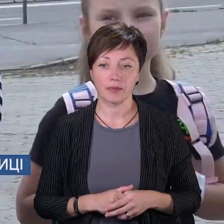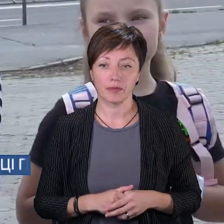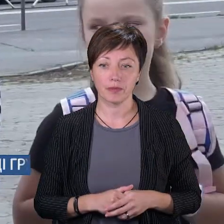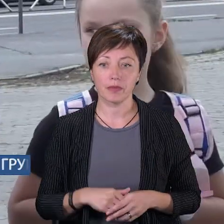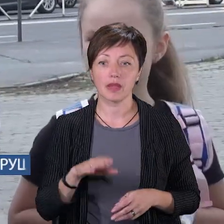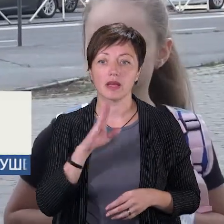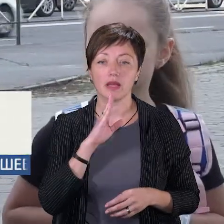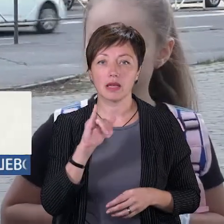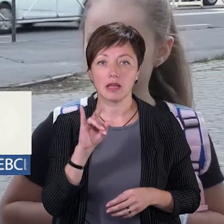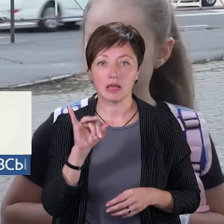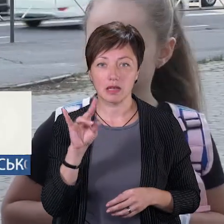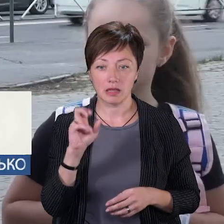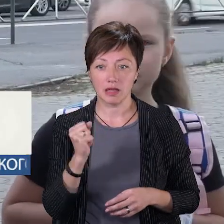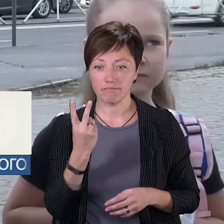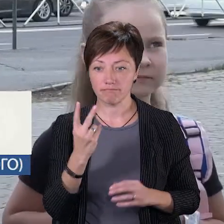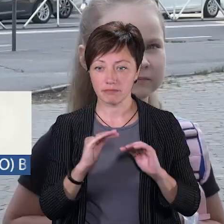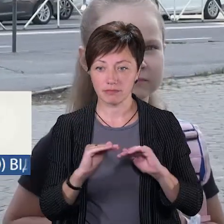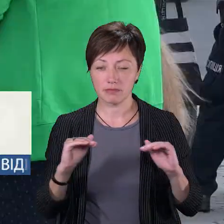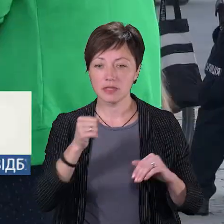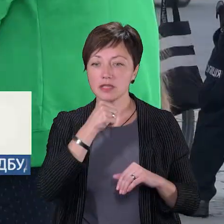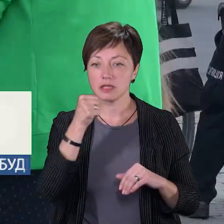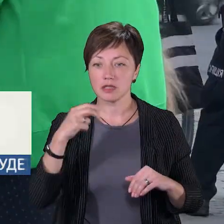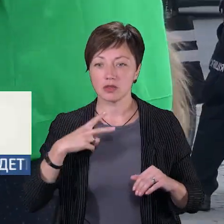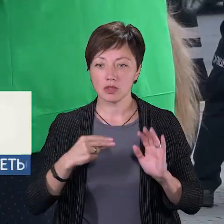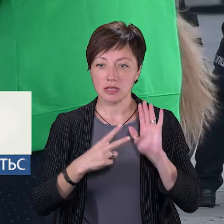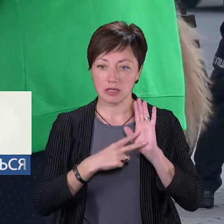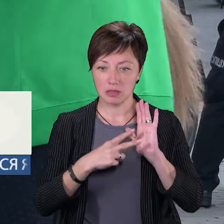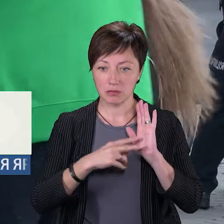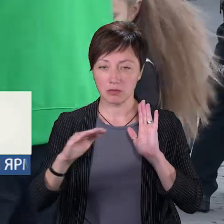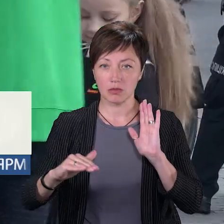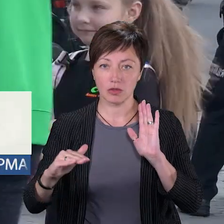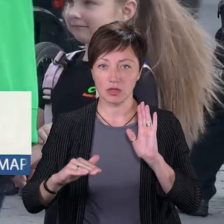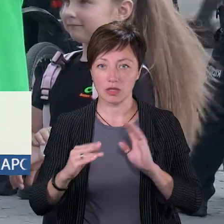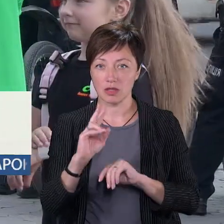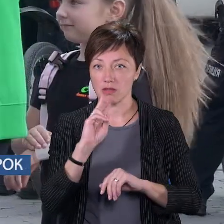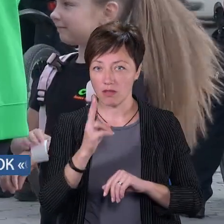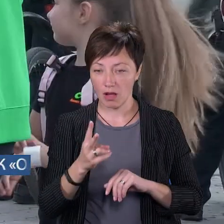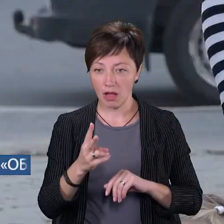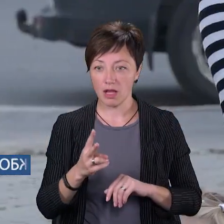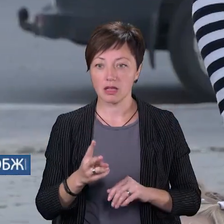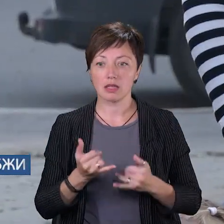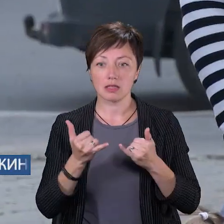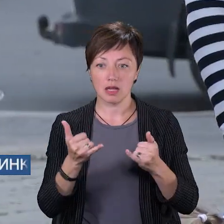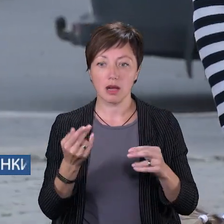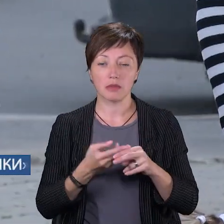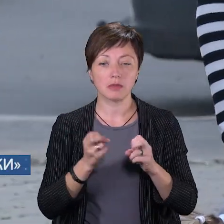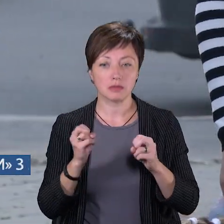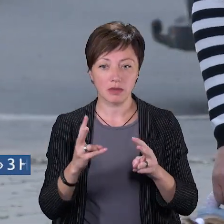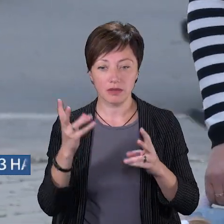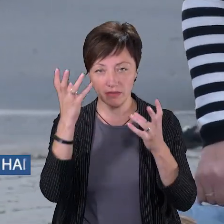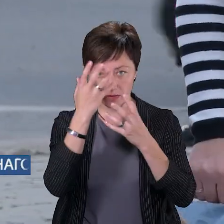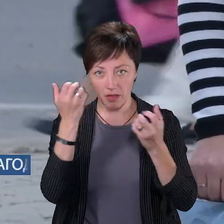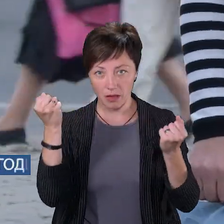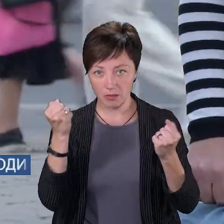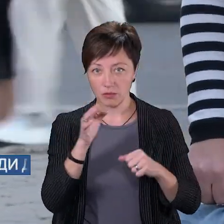Ірина Фурман – мати двох дітей. Старші донечці сім років, молодші й два. Каже, задля їхньої безпеки у темну